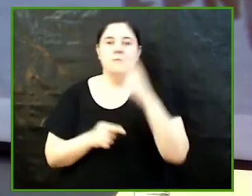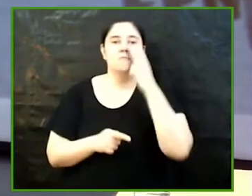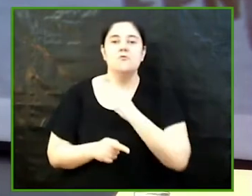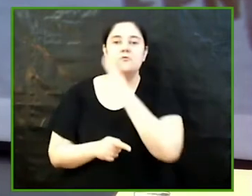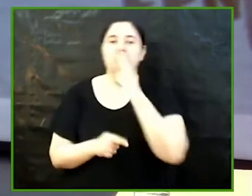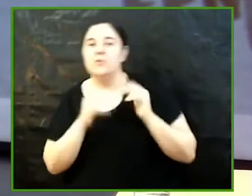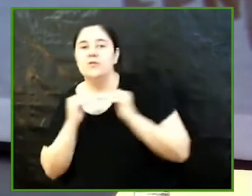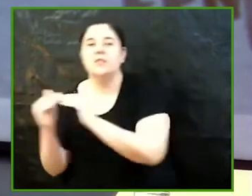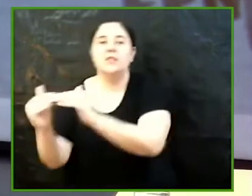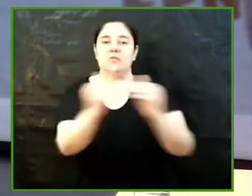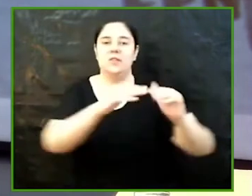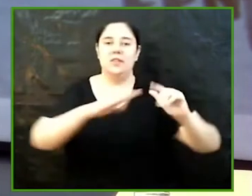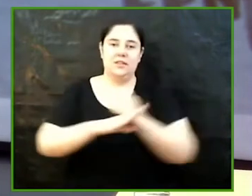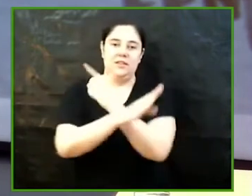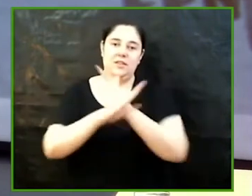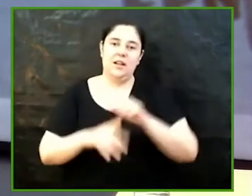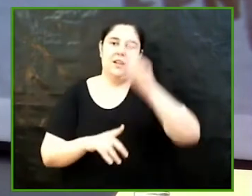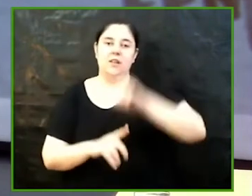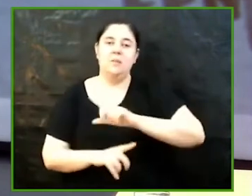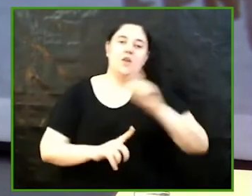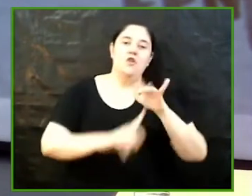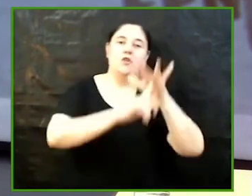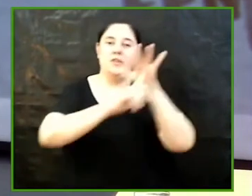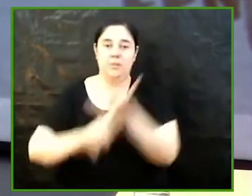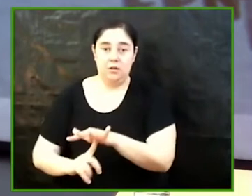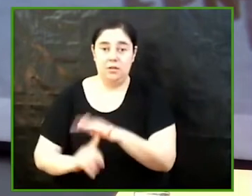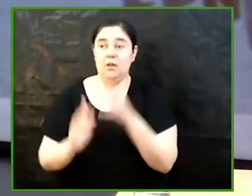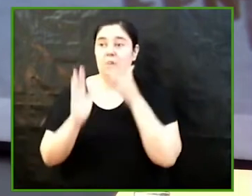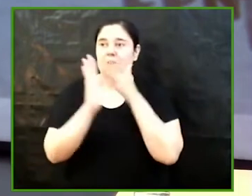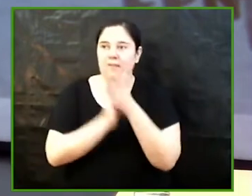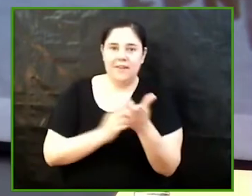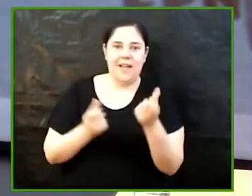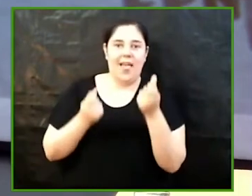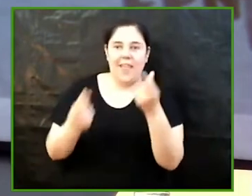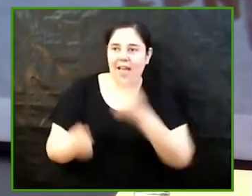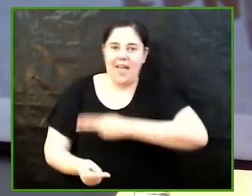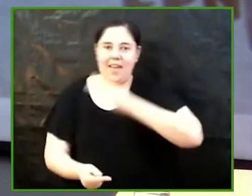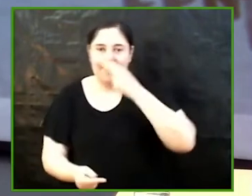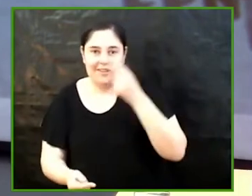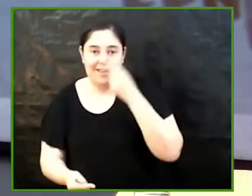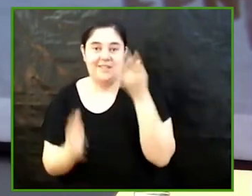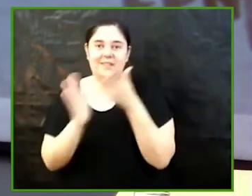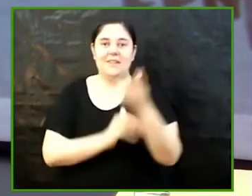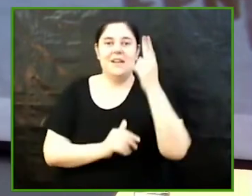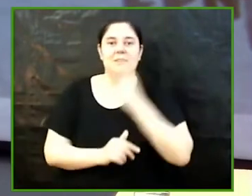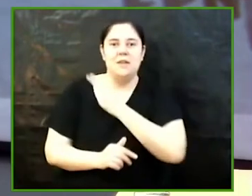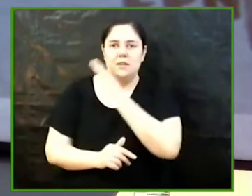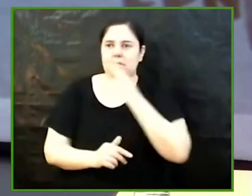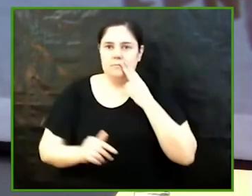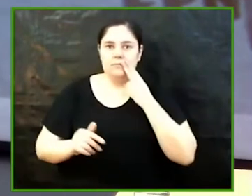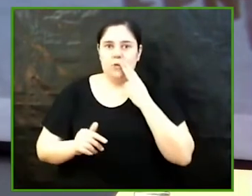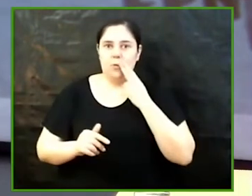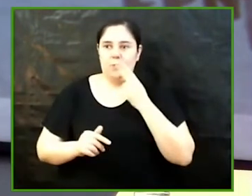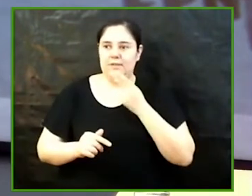discriminació a partir de fomentar-ne l'interès, doncs aquest compromís cada vegada està més arrelat i ens